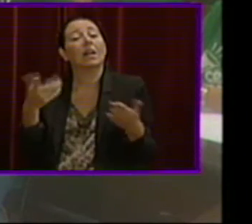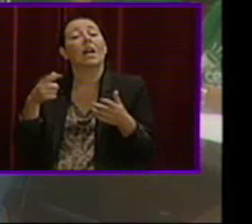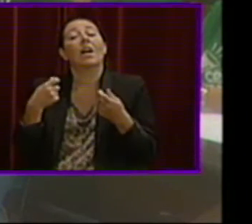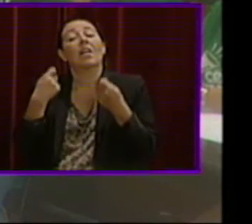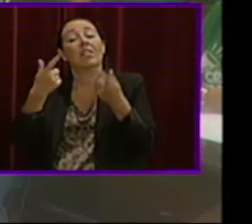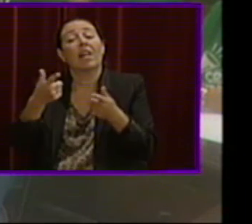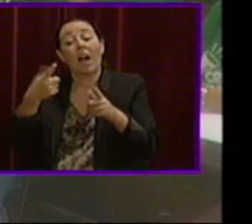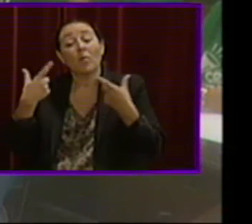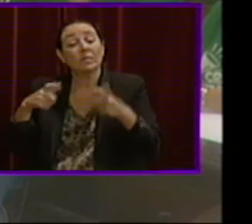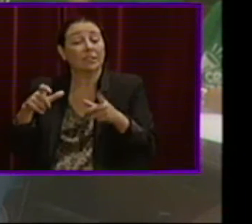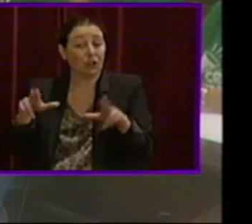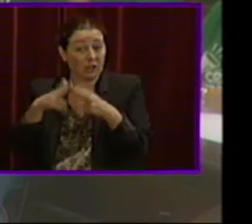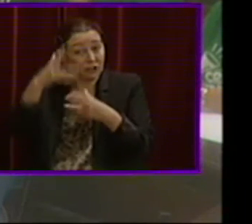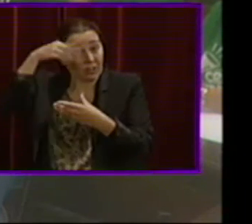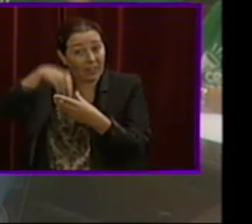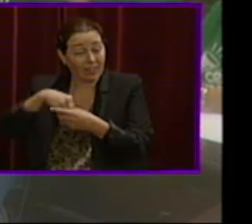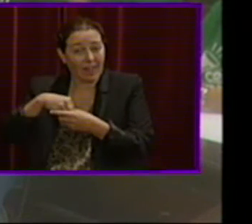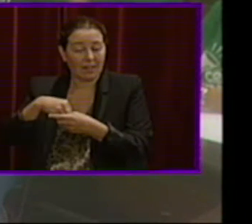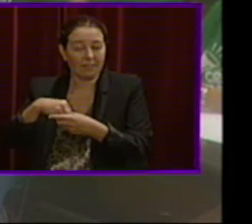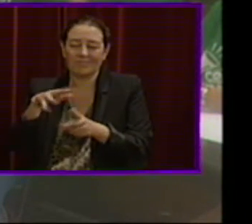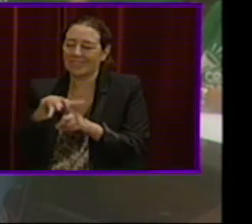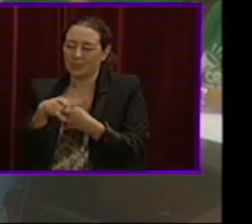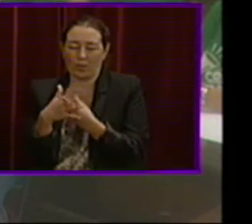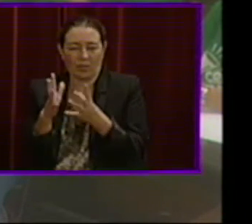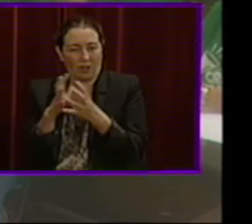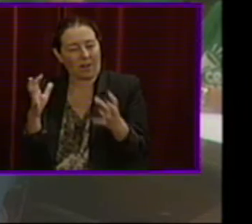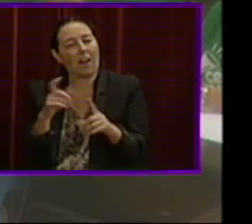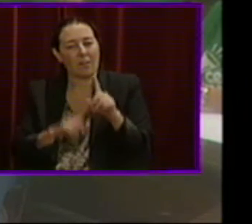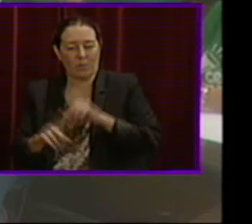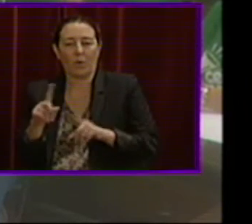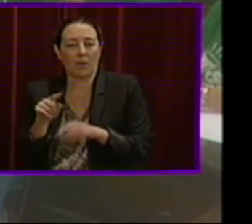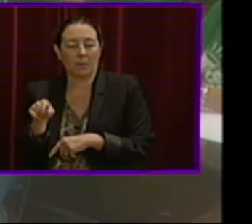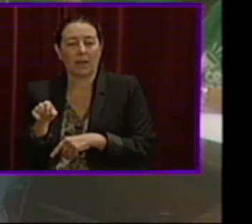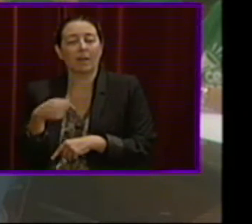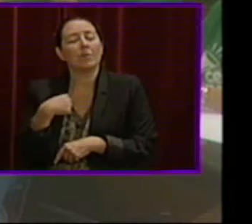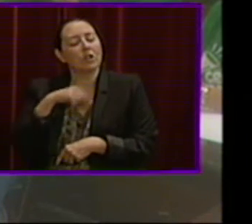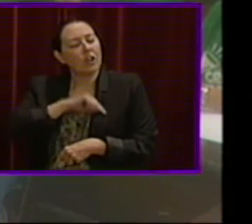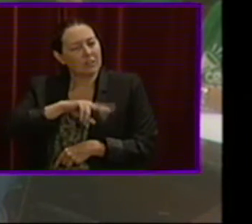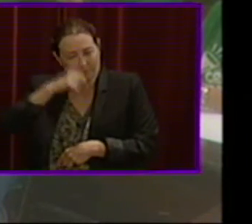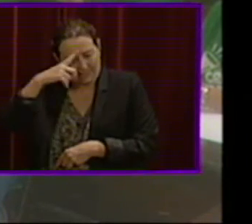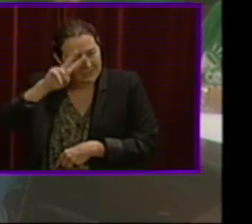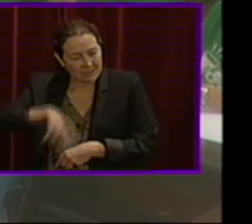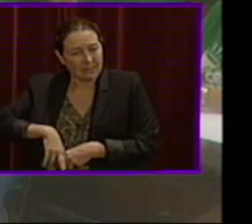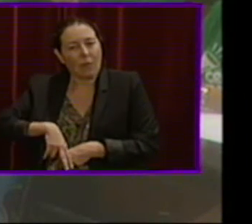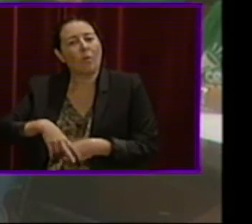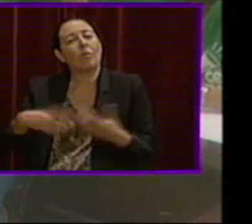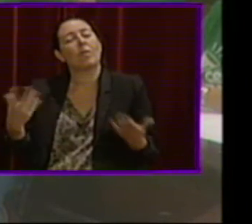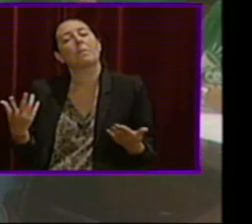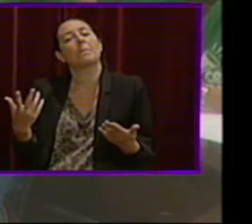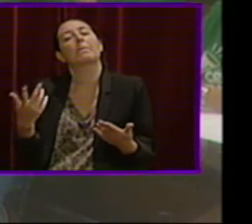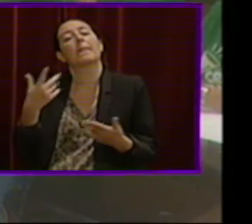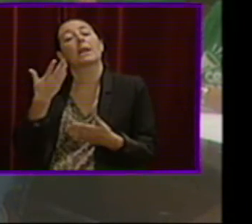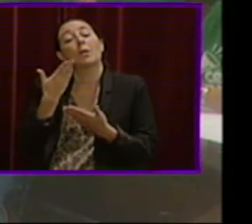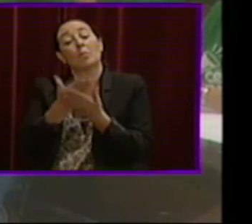un sector d'aquesta societat en aquesta situació tan greu i problemàtica. Però tinc la certesa que a través d'aquelles